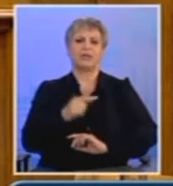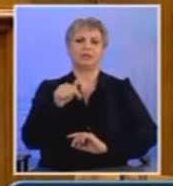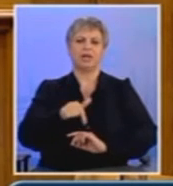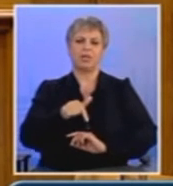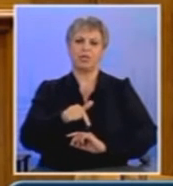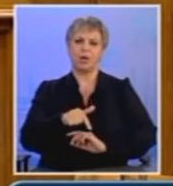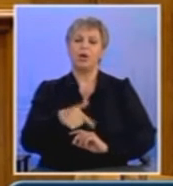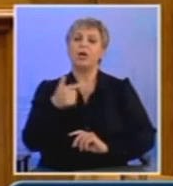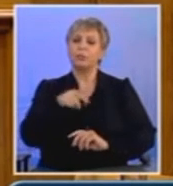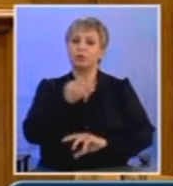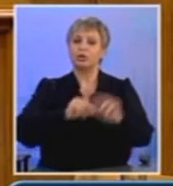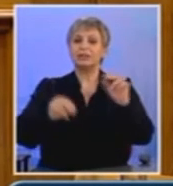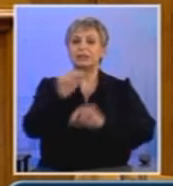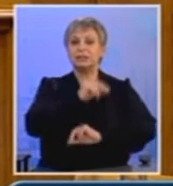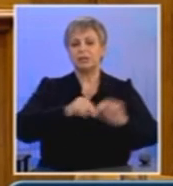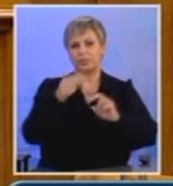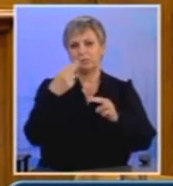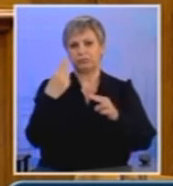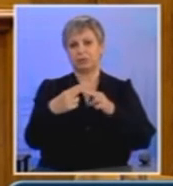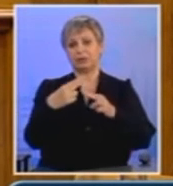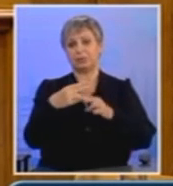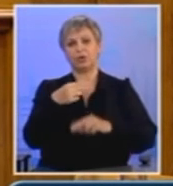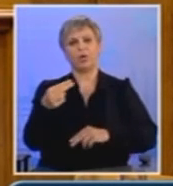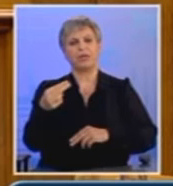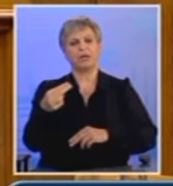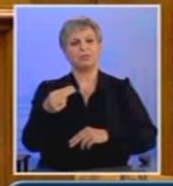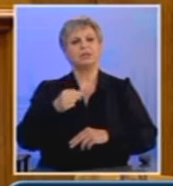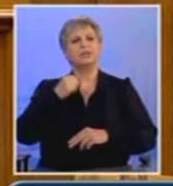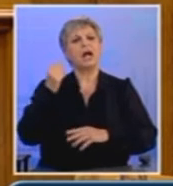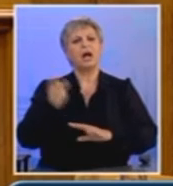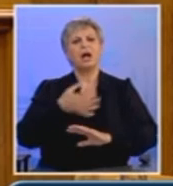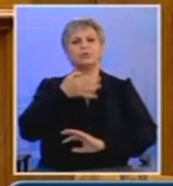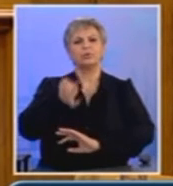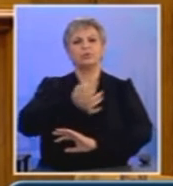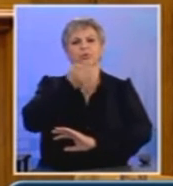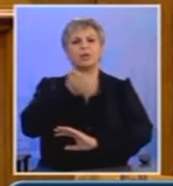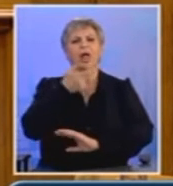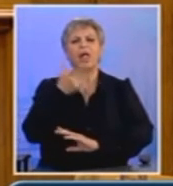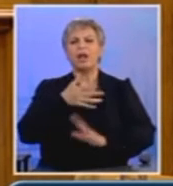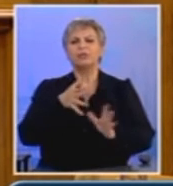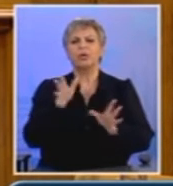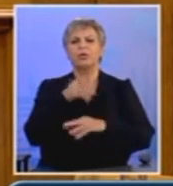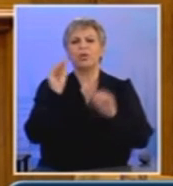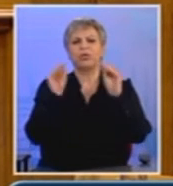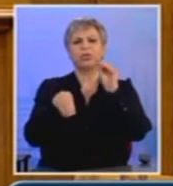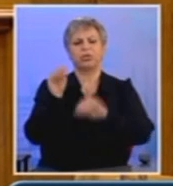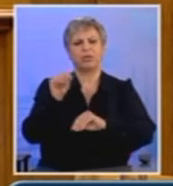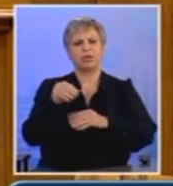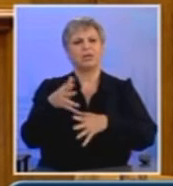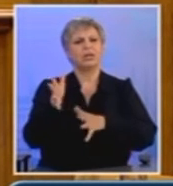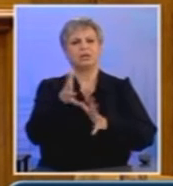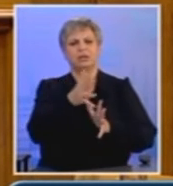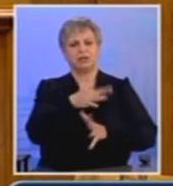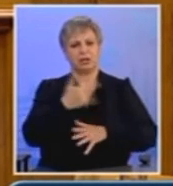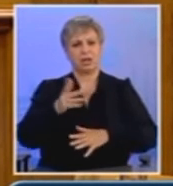συζητά ένα τόσο κρίσιμο ζήτημα. Η δημαγωγία, η συνειδητή εξαπάτηση έφτασε στα όρια της. Όλα